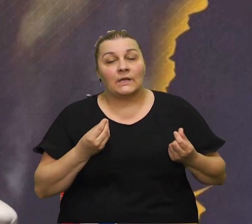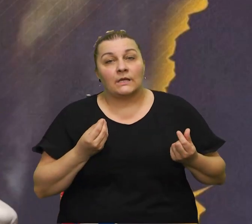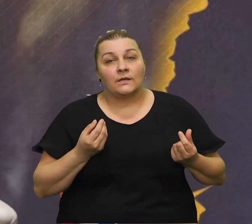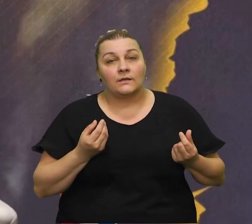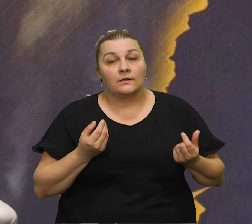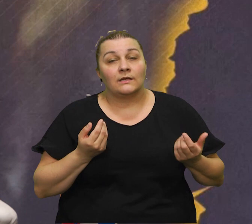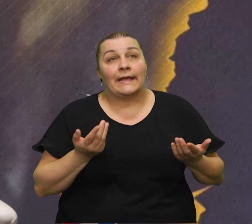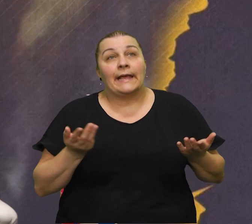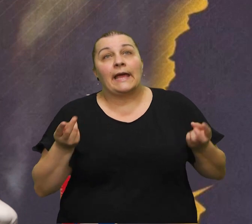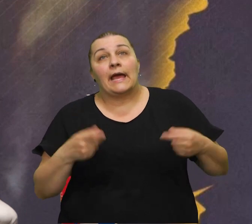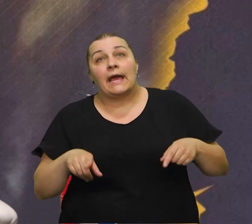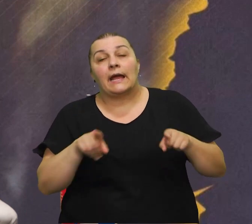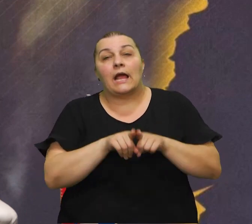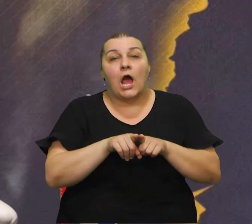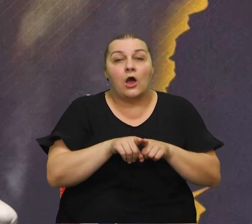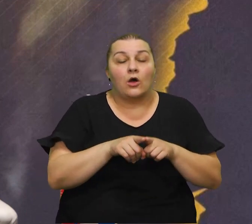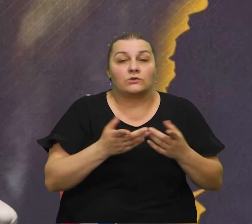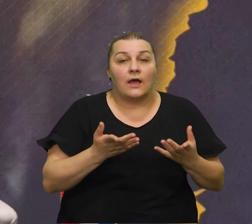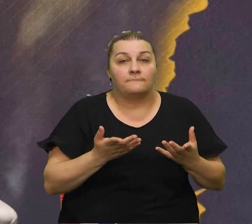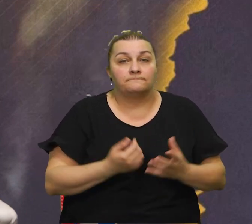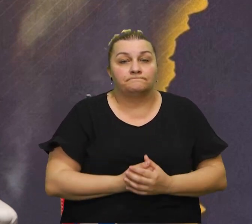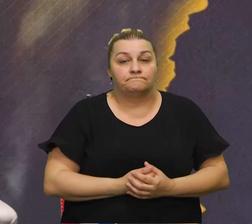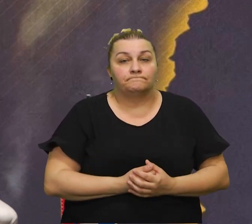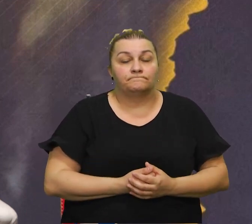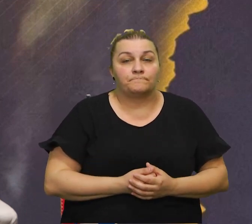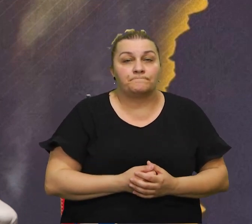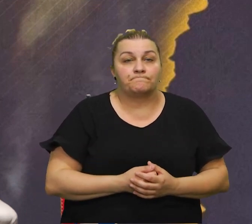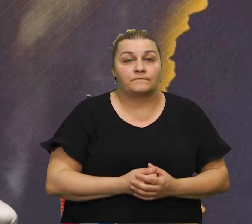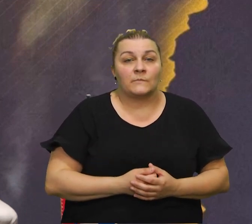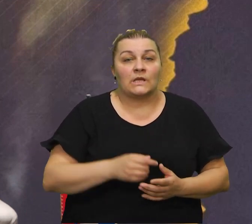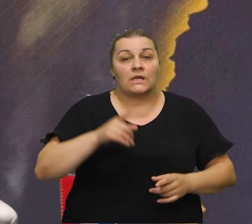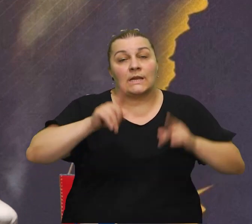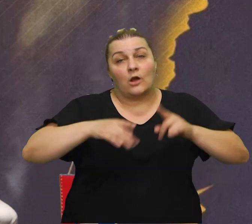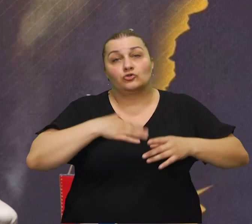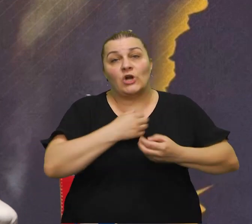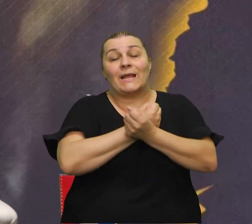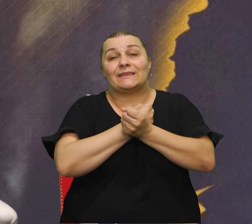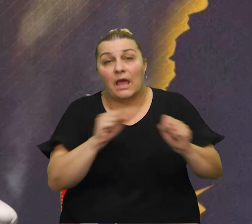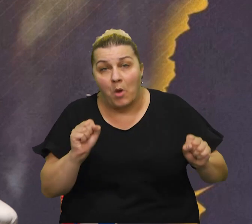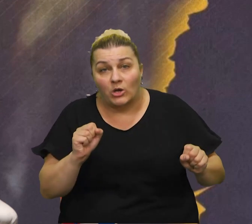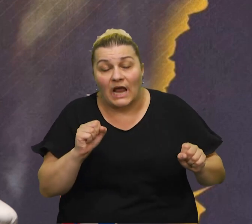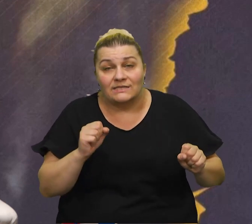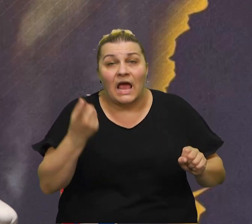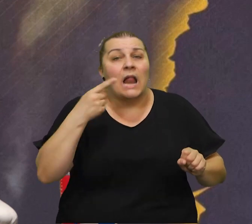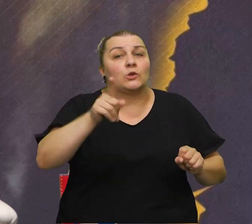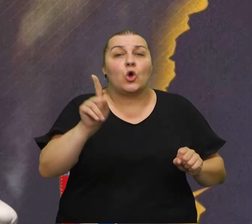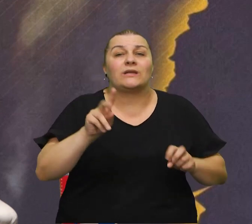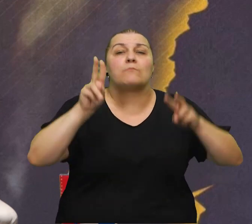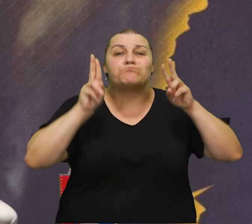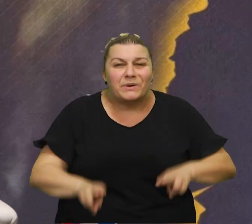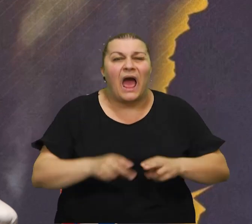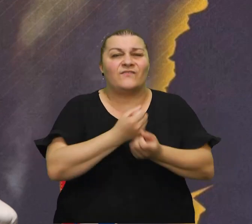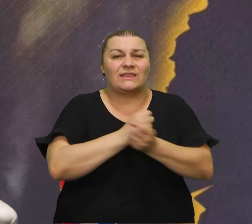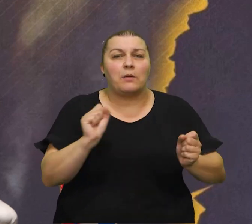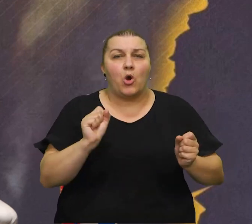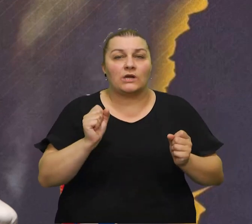malo kao da neki stvarno šlute još mi hoćemo sigrati neke demokracije ali demokracija još odde nije ona prava